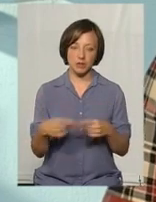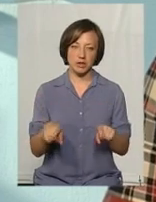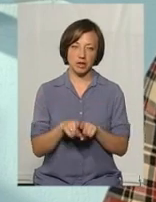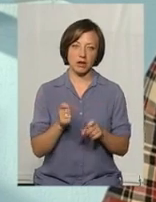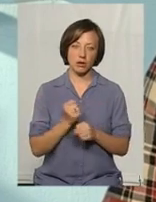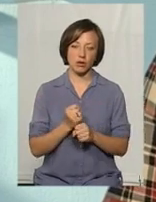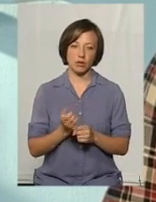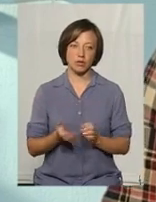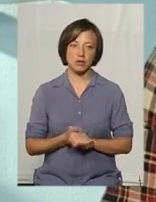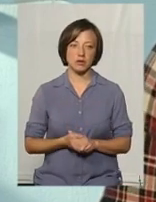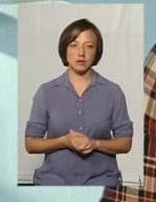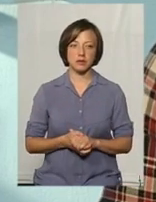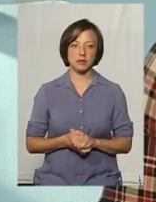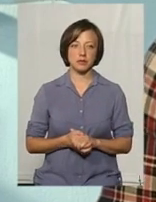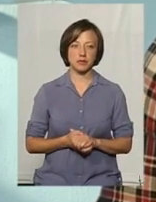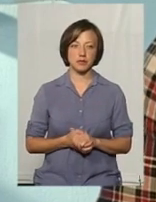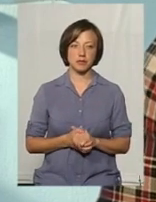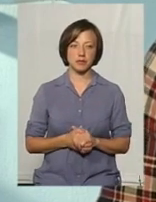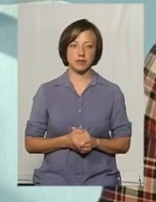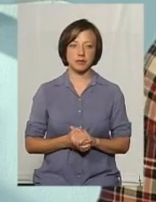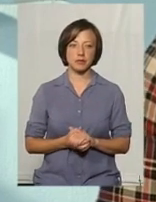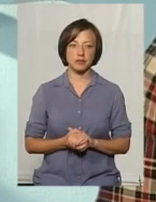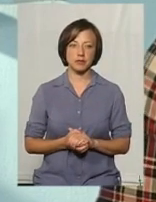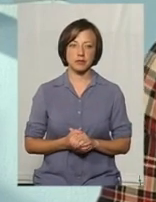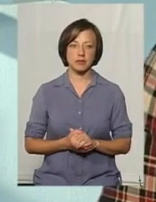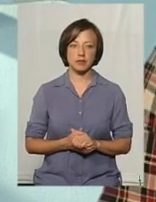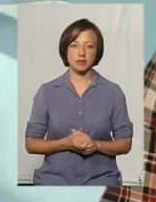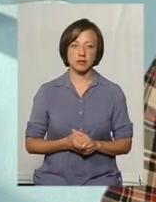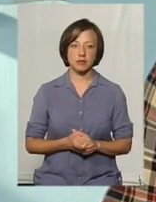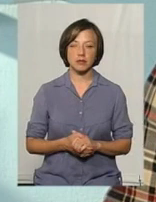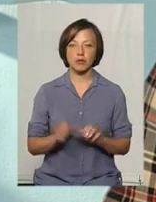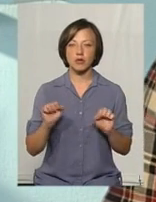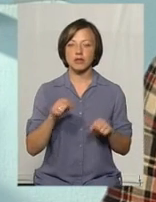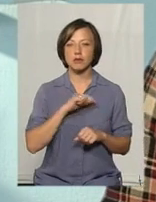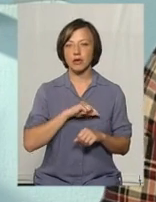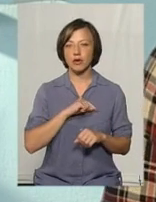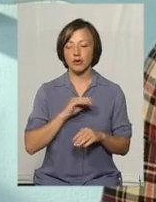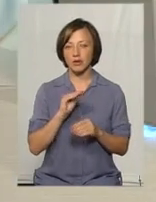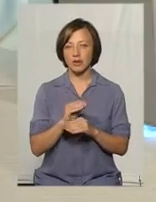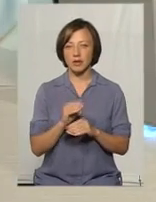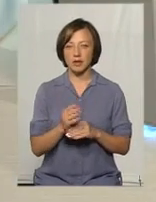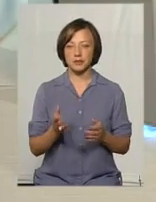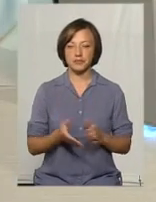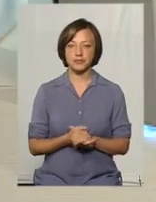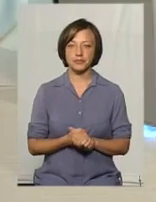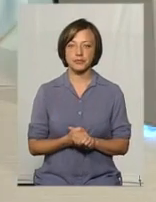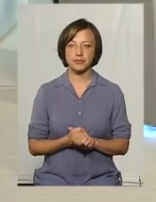віддадуть дитину до школи. Ще, можливо, психолог до мови з практики? Потрібно